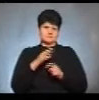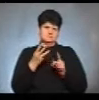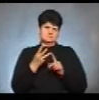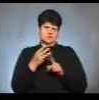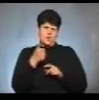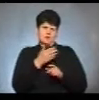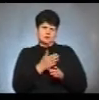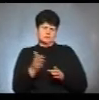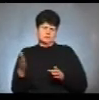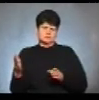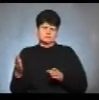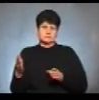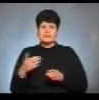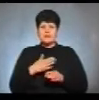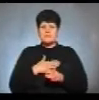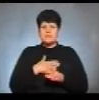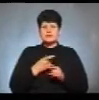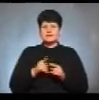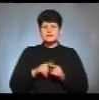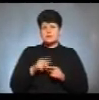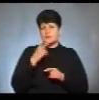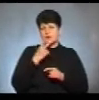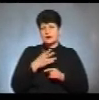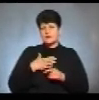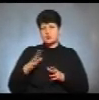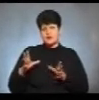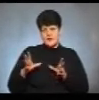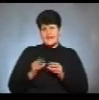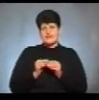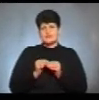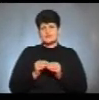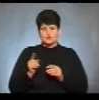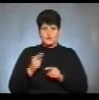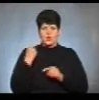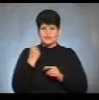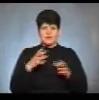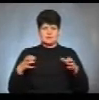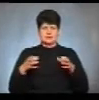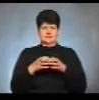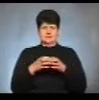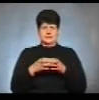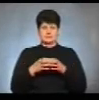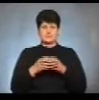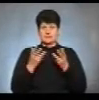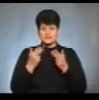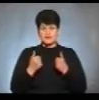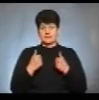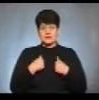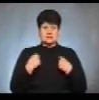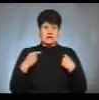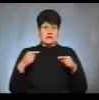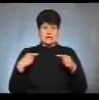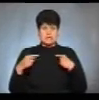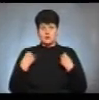поспіль. І для мене це показує нашу єдність, що ми всі є одноціли і нас об'єднує однострій. Так, для нас всі зовсім різні,